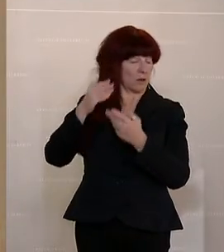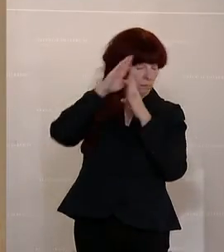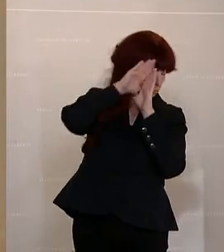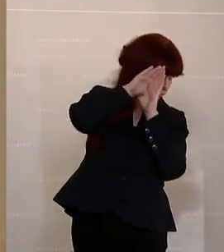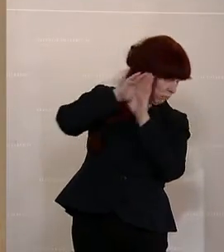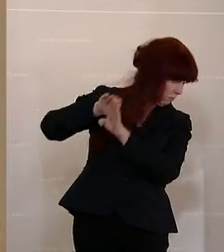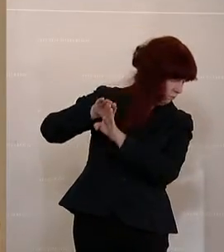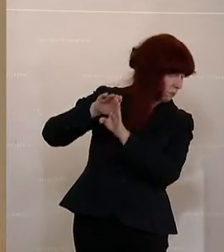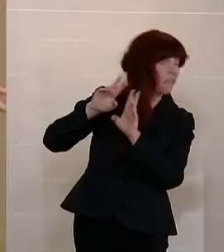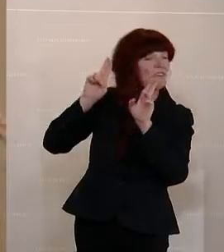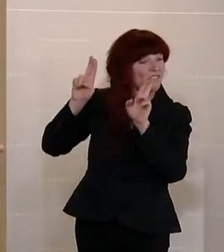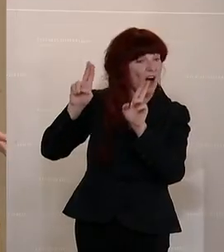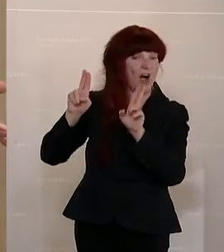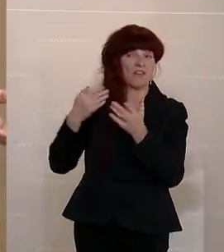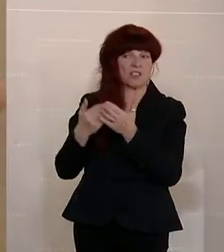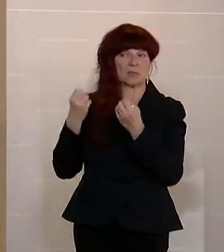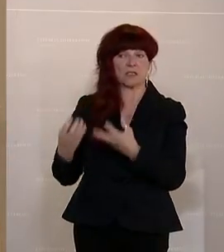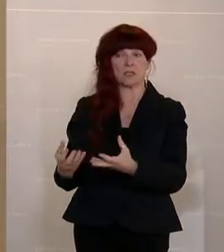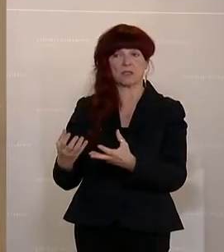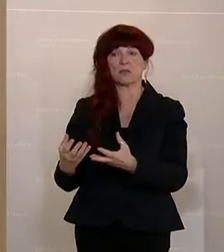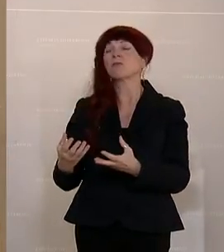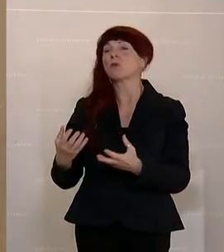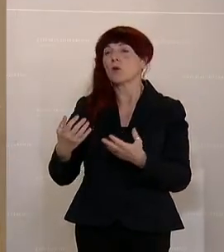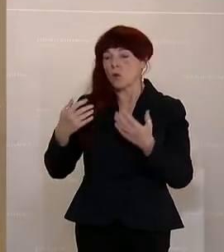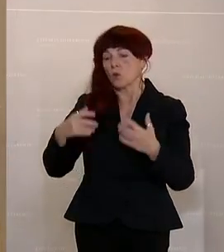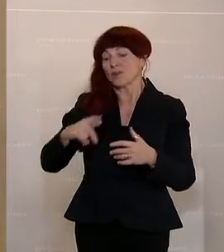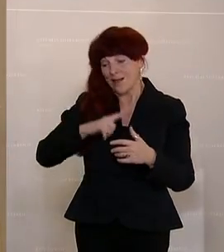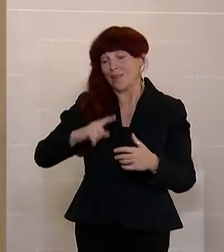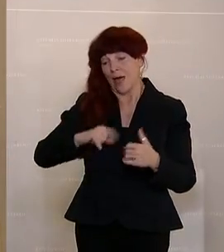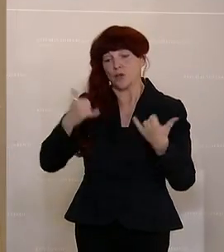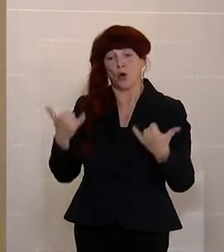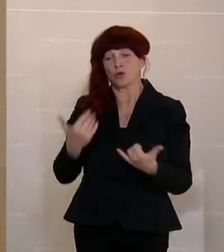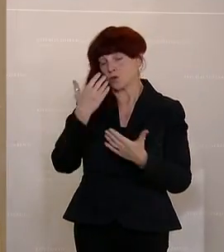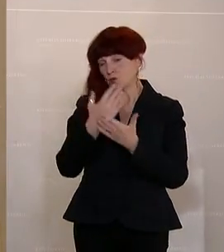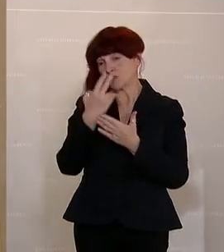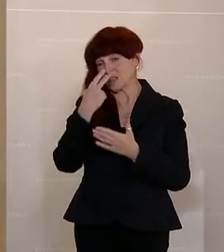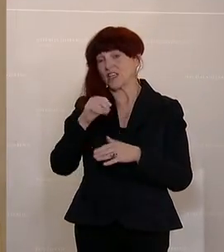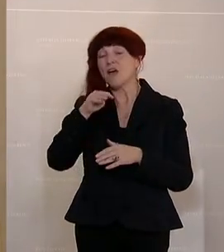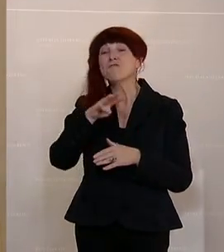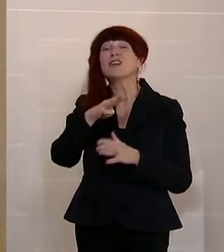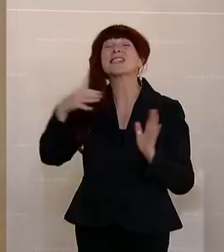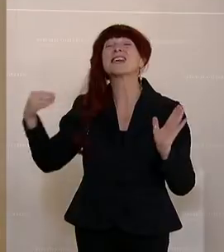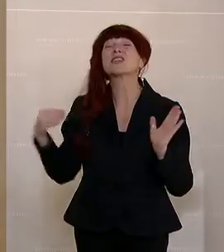und handelt, wie wir leider Gottes heute wieder sehen, 14.000 Neuinfektionen